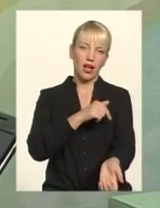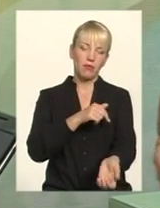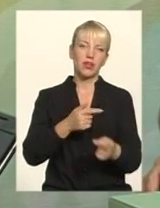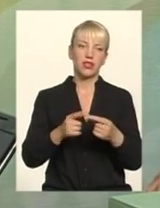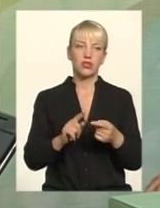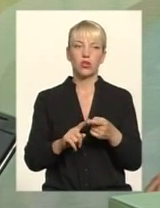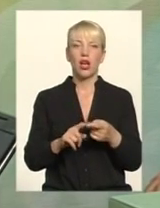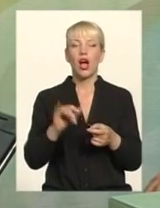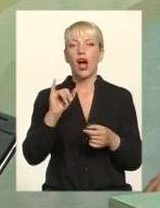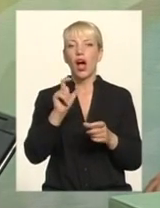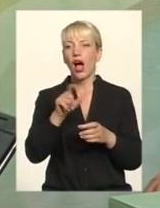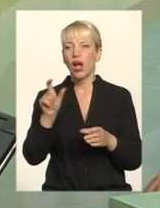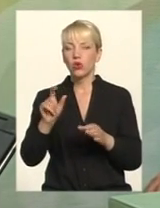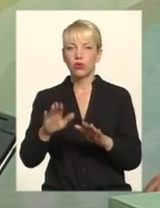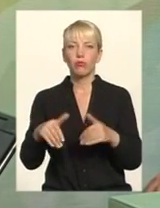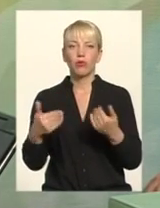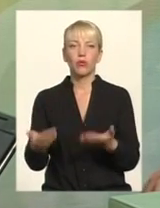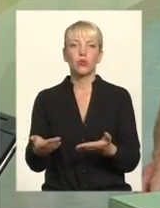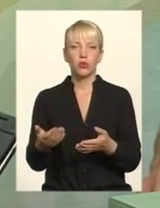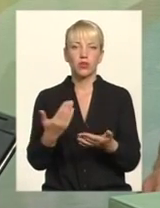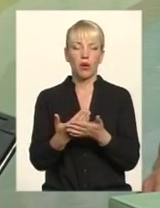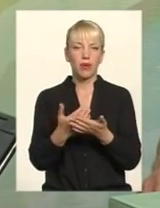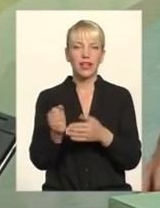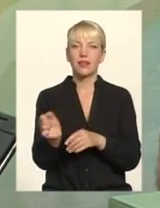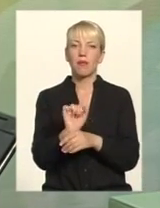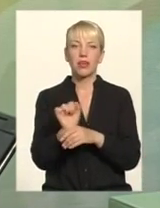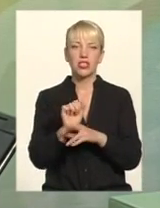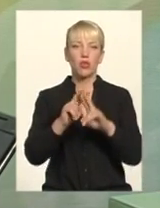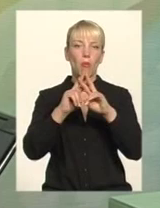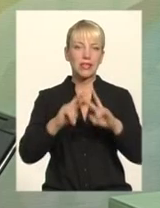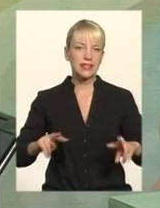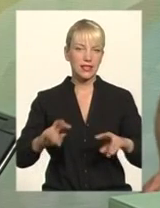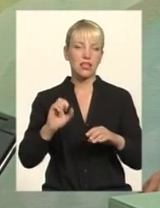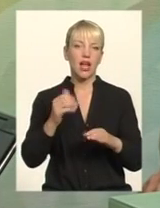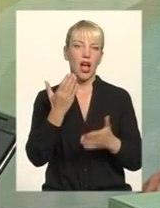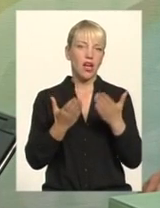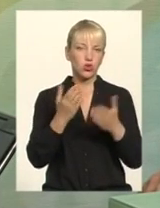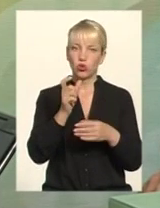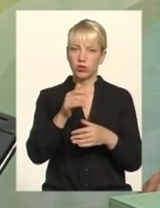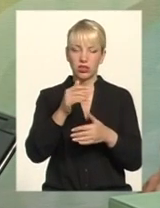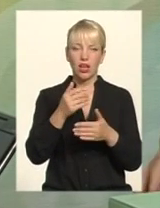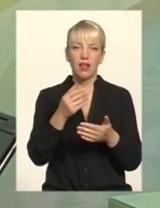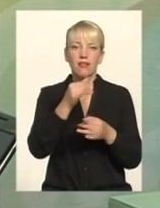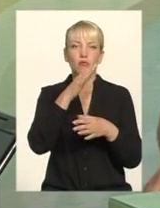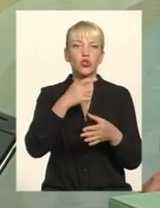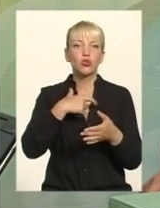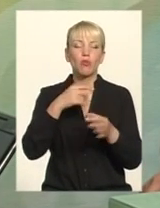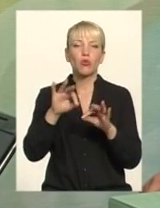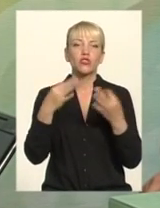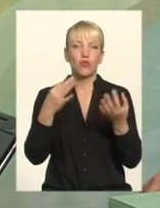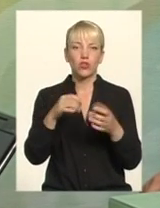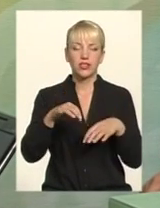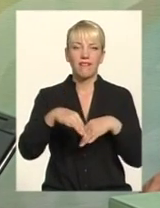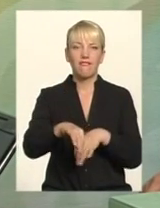пропонують мерседес, якщо вони не мають гроші на велосипед І це робиться таким наглим чином І от буквально на днях